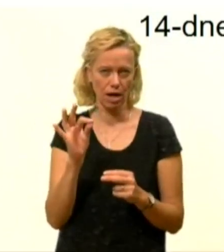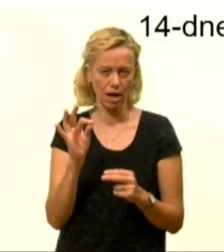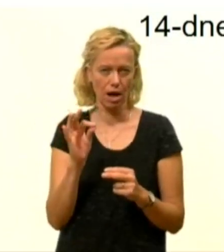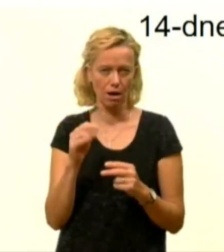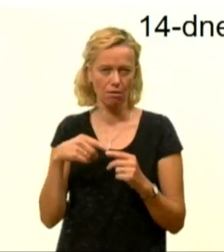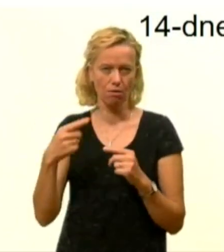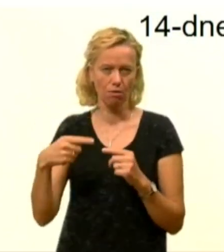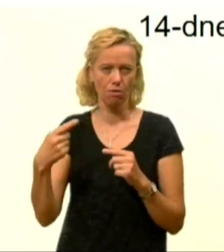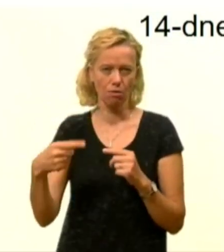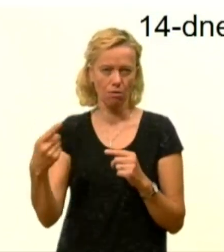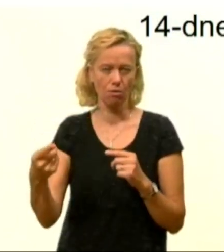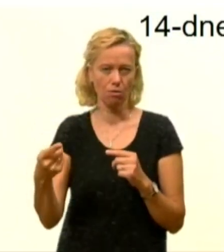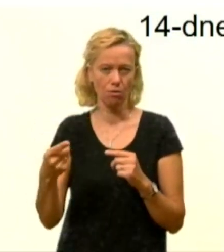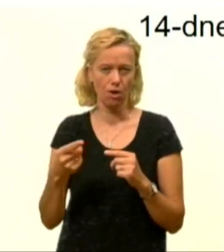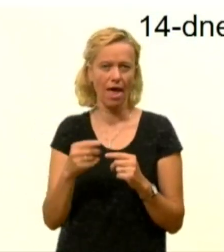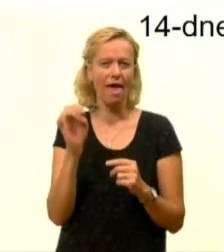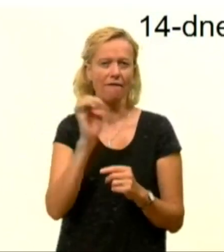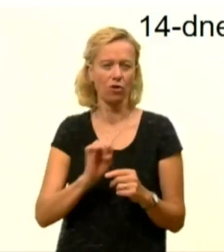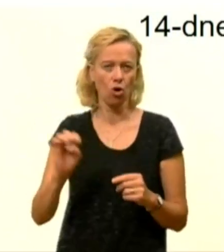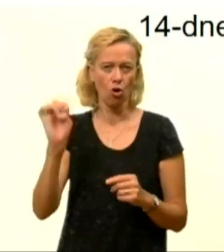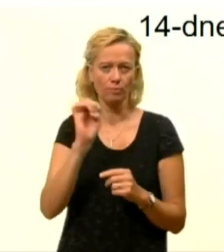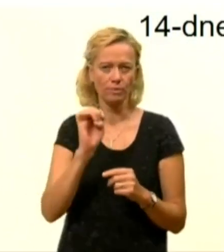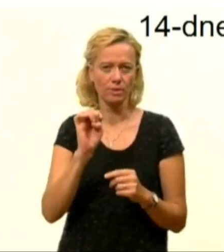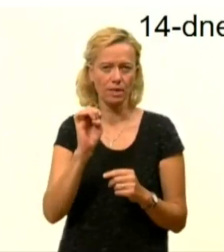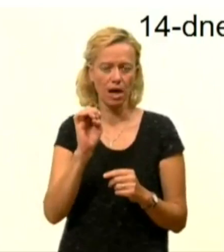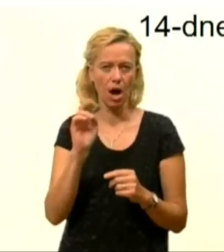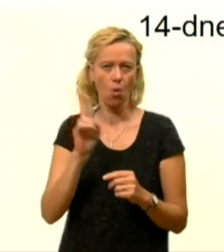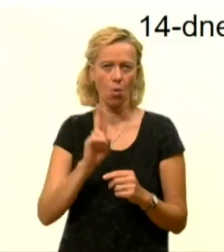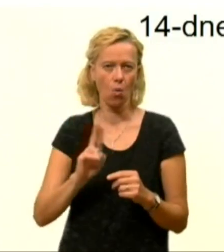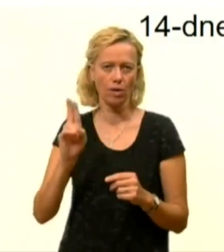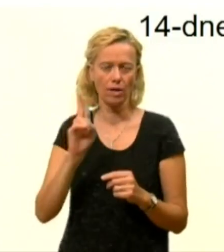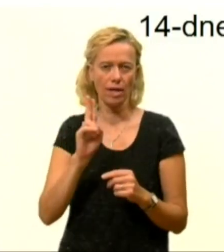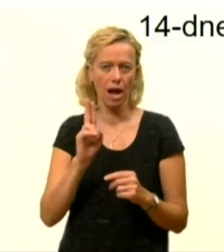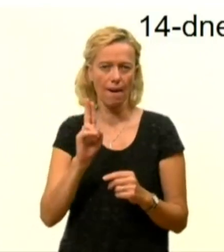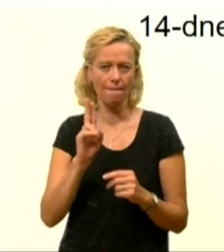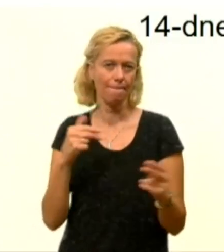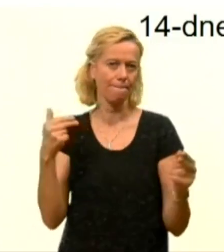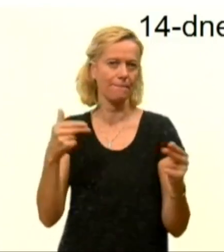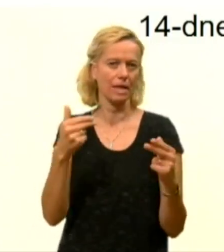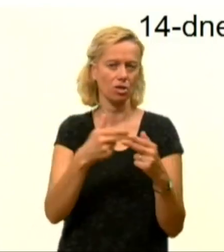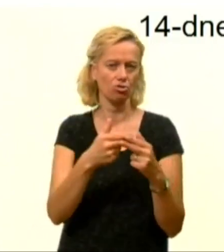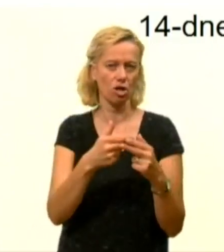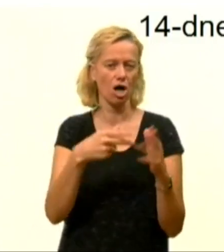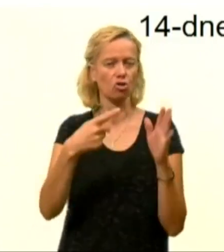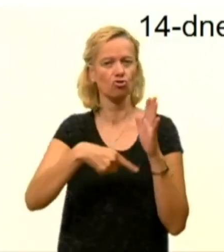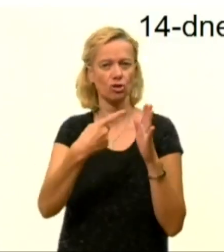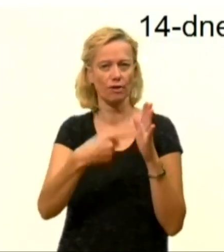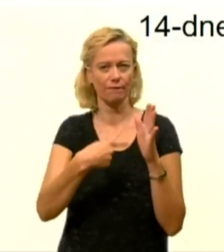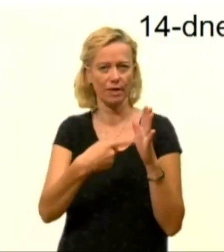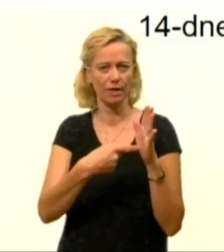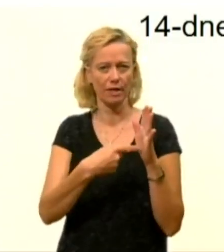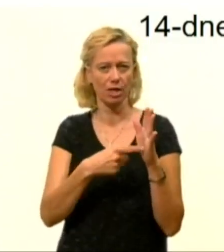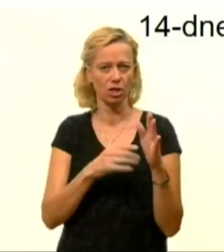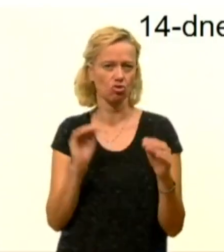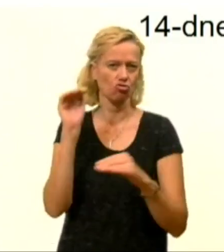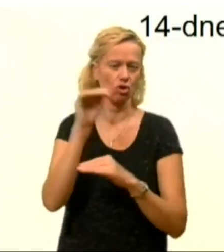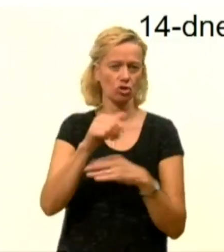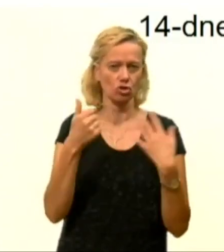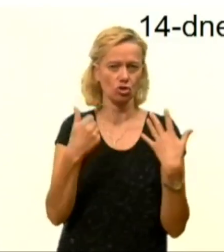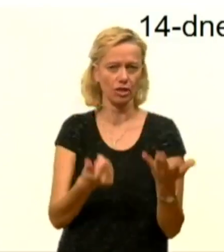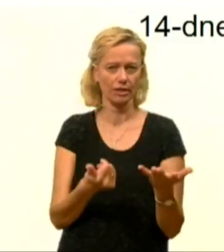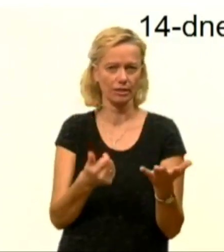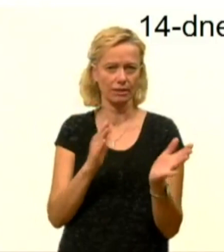tisoč 34. Evropska unija se bliža številki čez 60